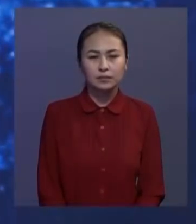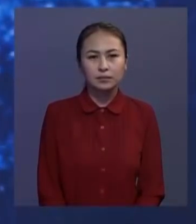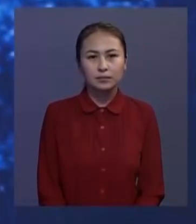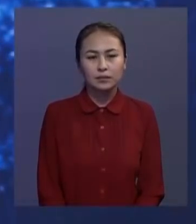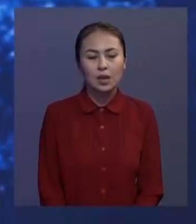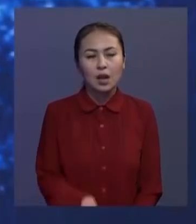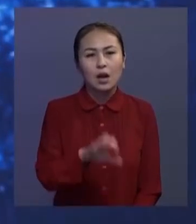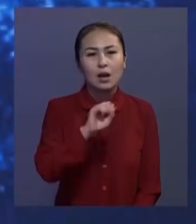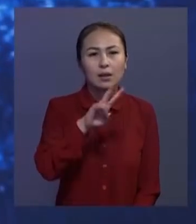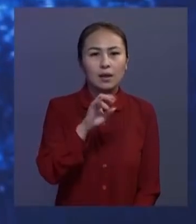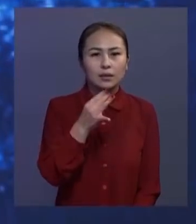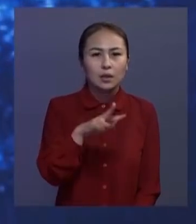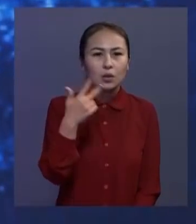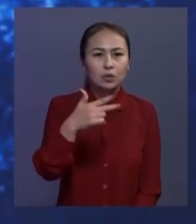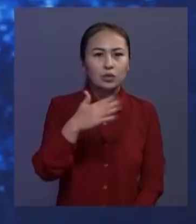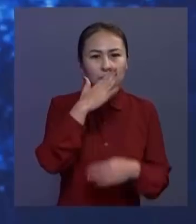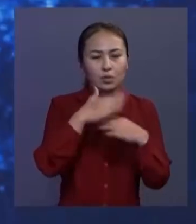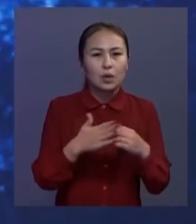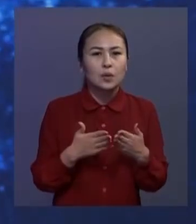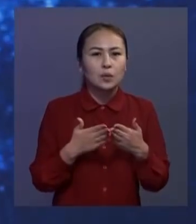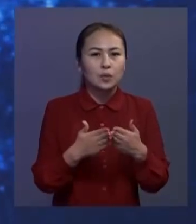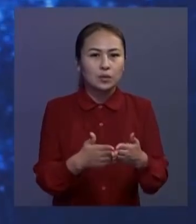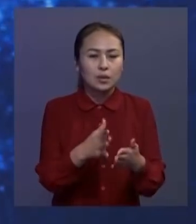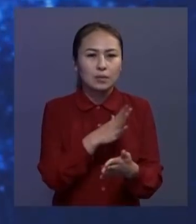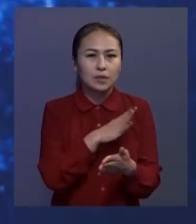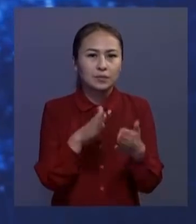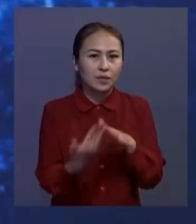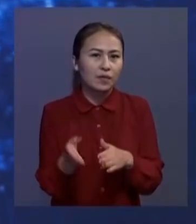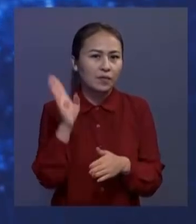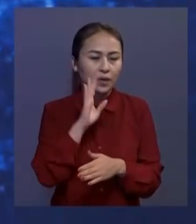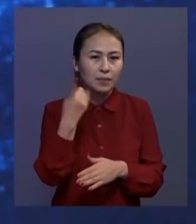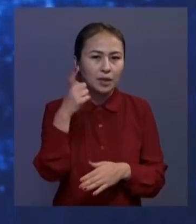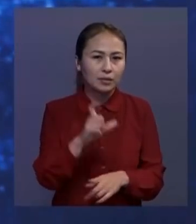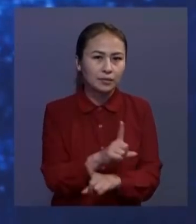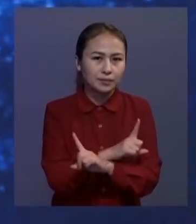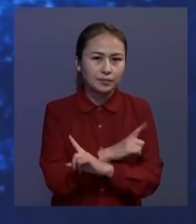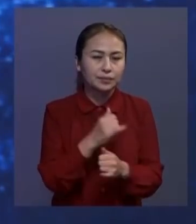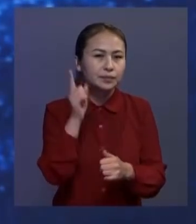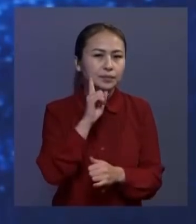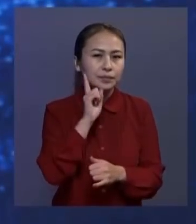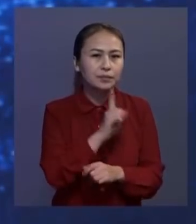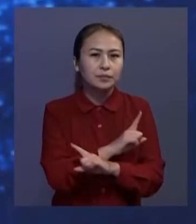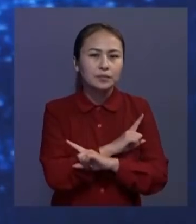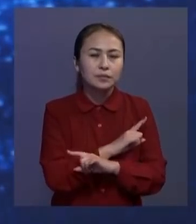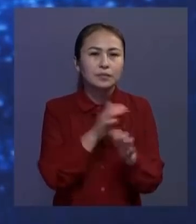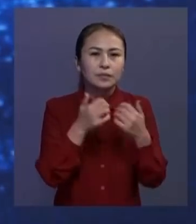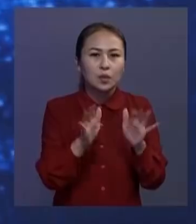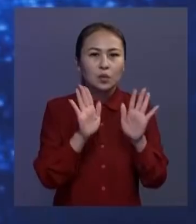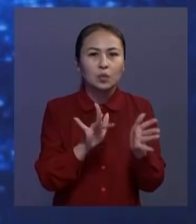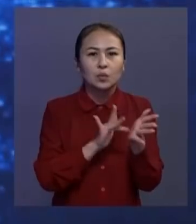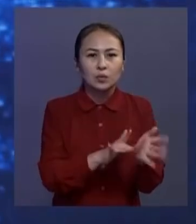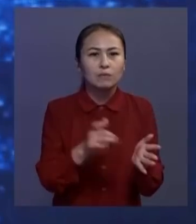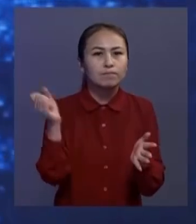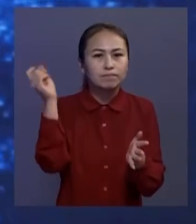Алланды 30 жоқ кісіні тасымалдаған туристік қайықпатты бір адам қаза тапты, қазірше көз жұмған адамның тек турист